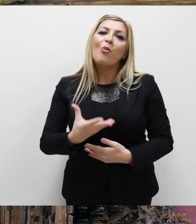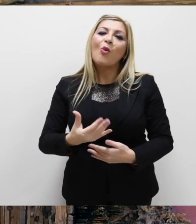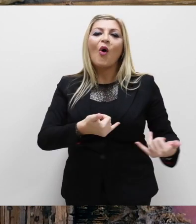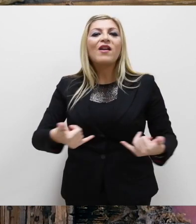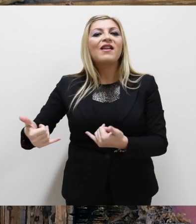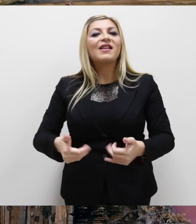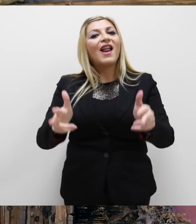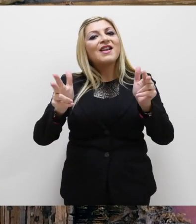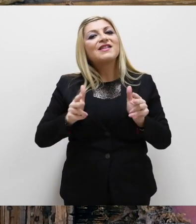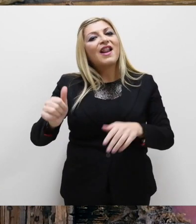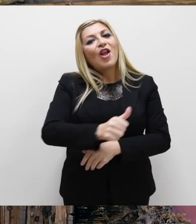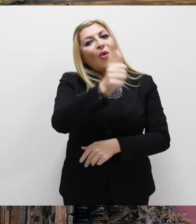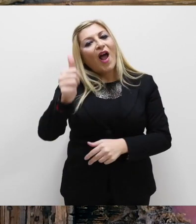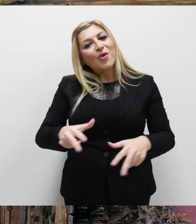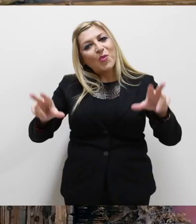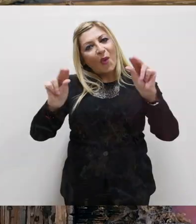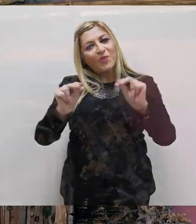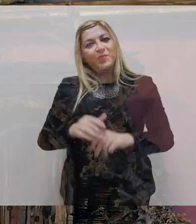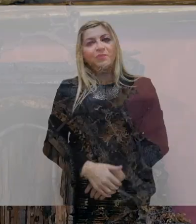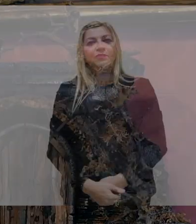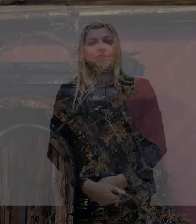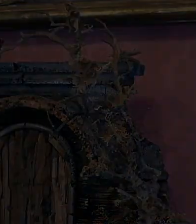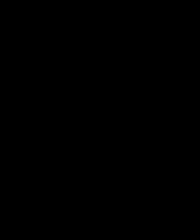un buon Natale e un sereno anno nuovo.